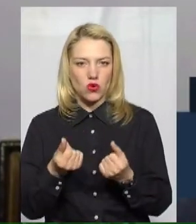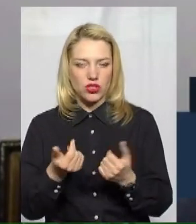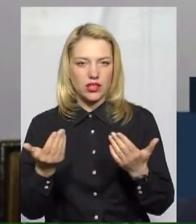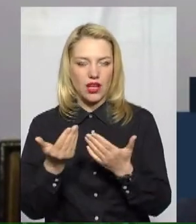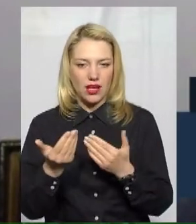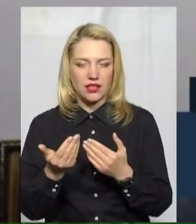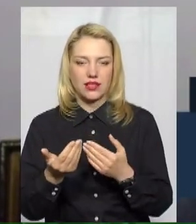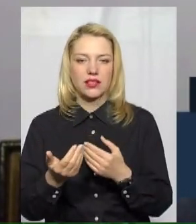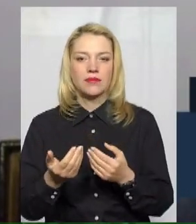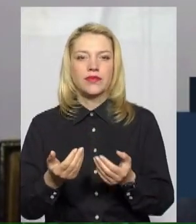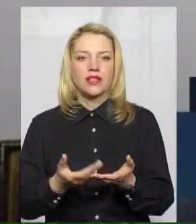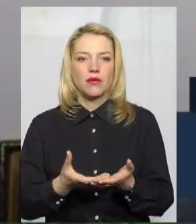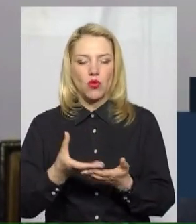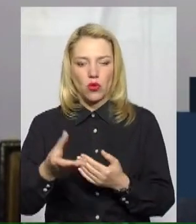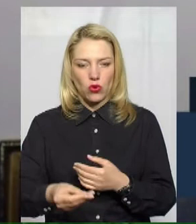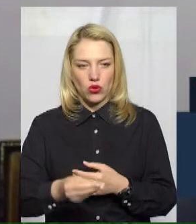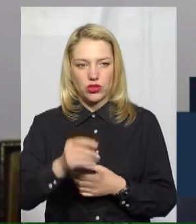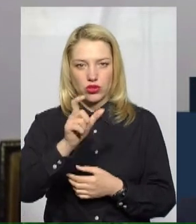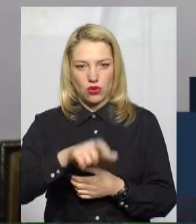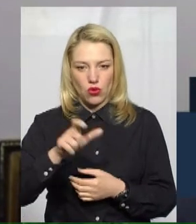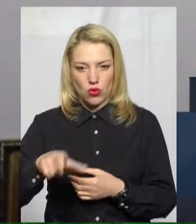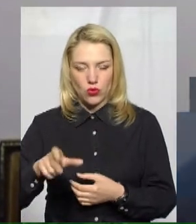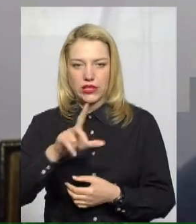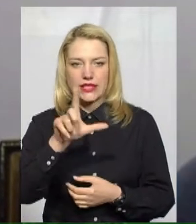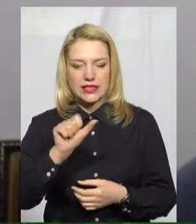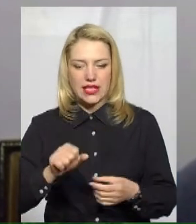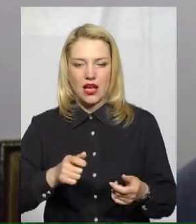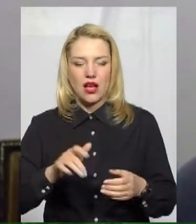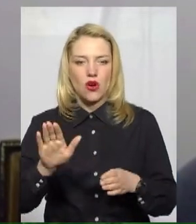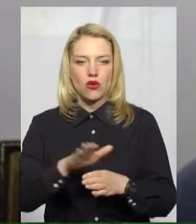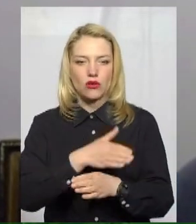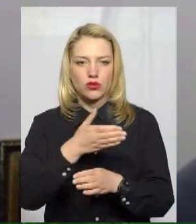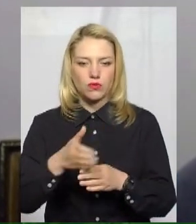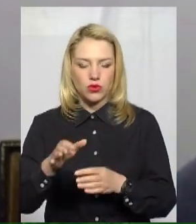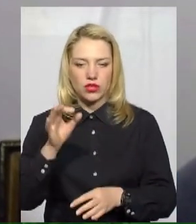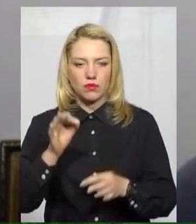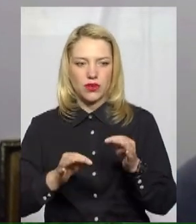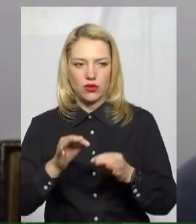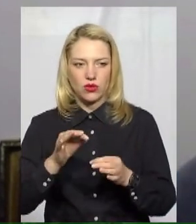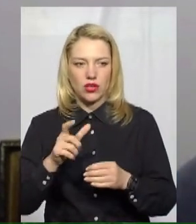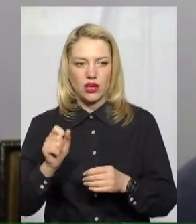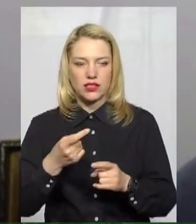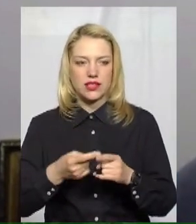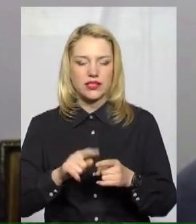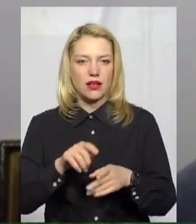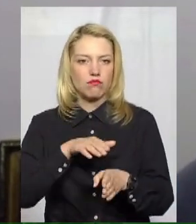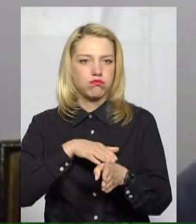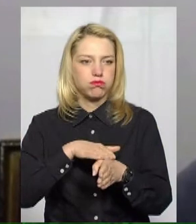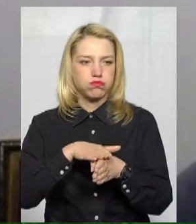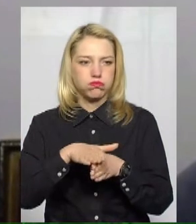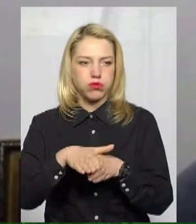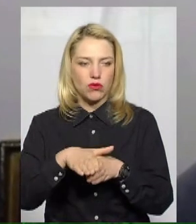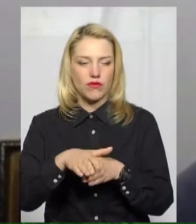надходять за розподіл природного газу, то це повний функціонал нашого підприємства, це і